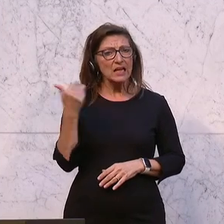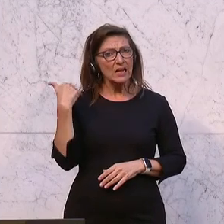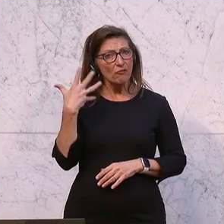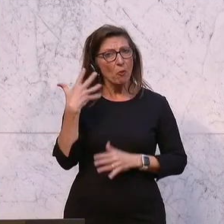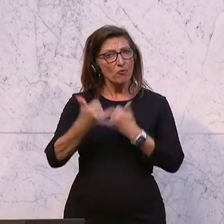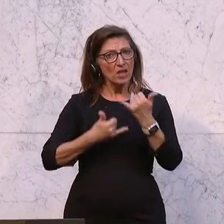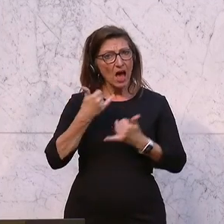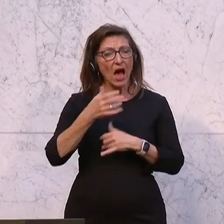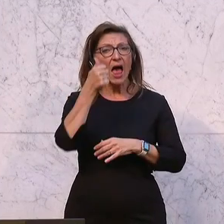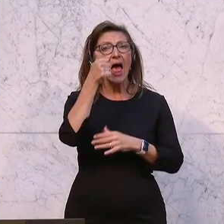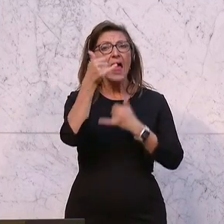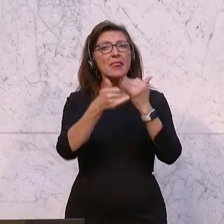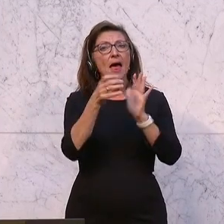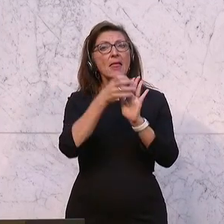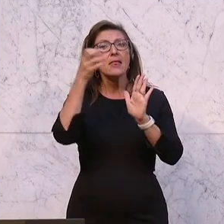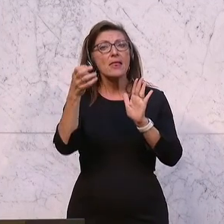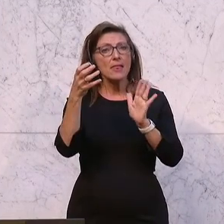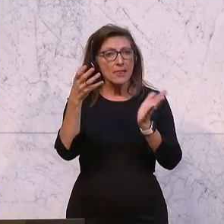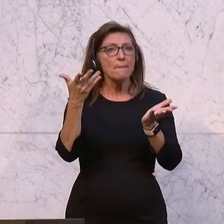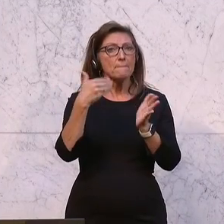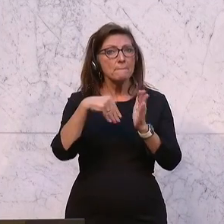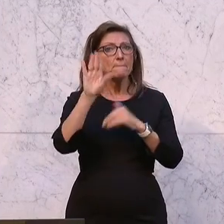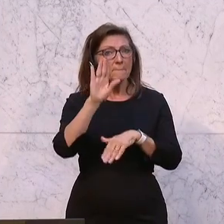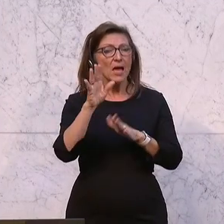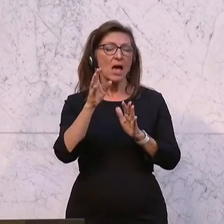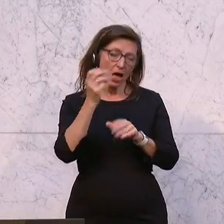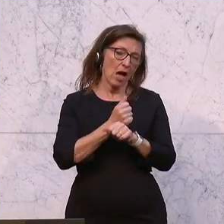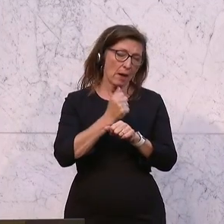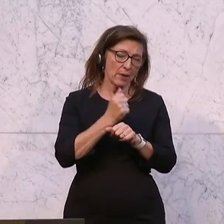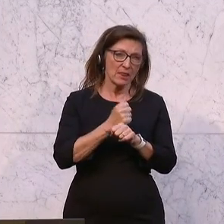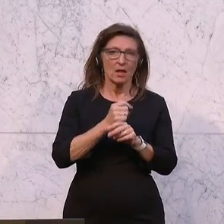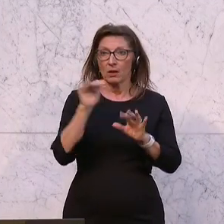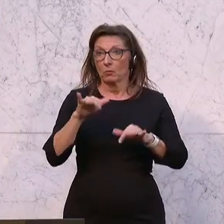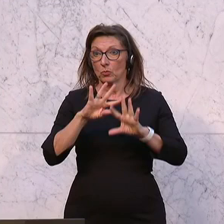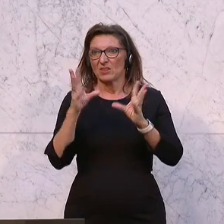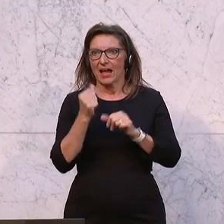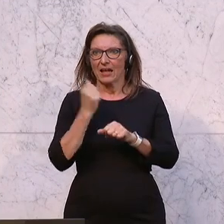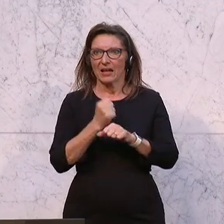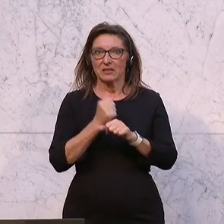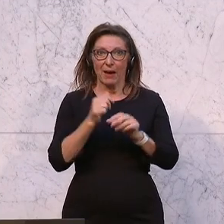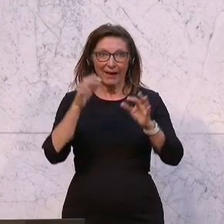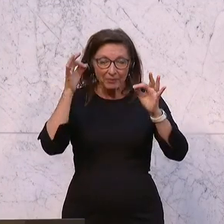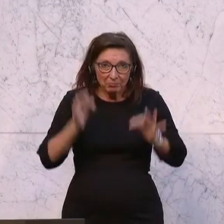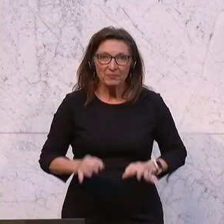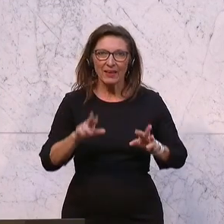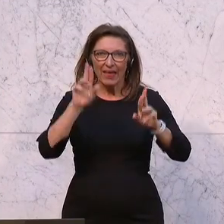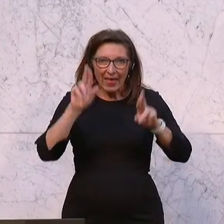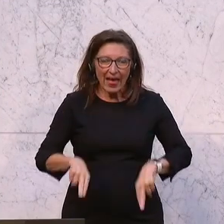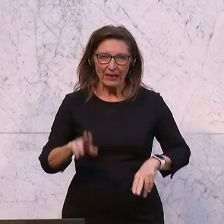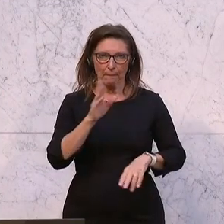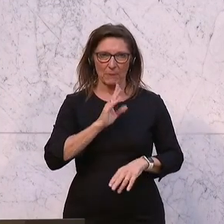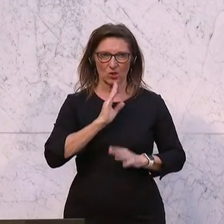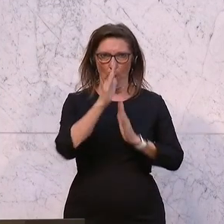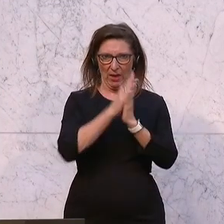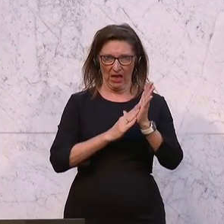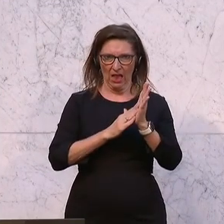Jahren um ein Jahr gestiegen. Natürlich müssen wir alles dazu tun, dass das faktische Pensionsantrittsalter an das Gesetzliche so